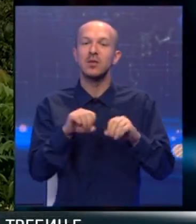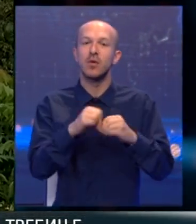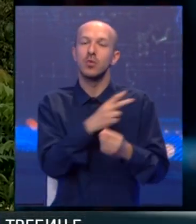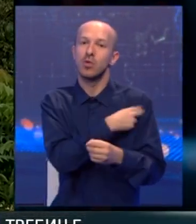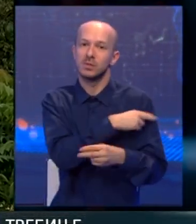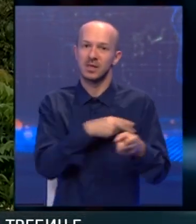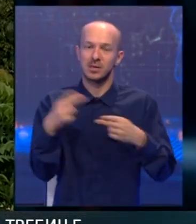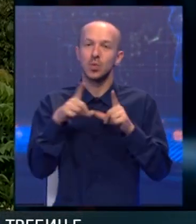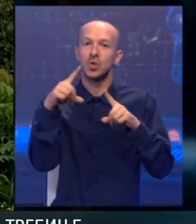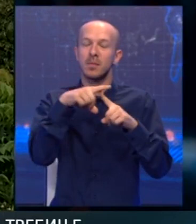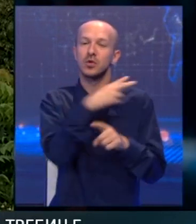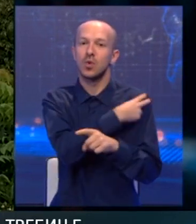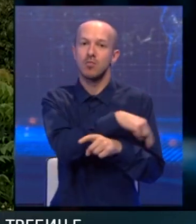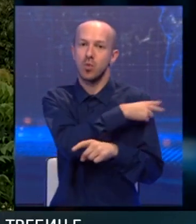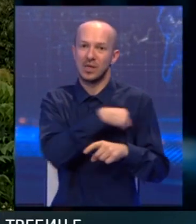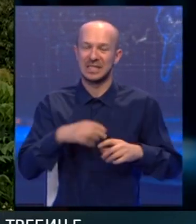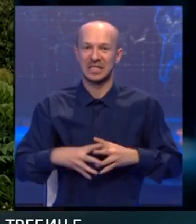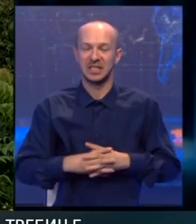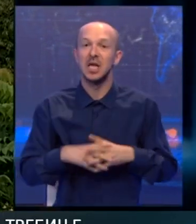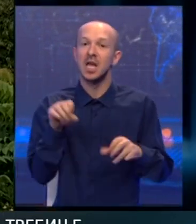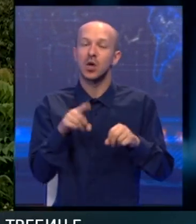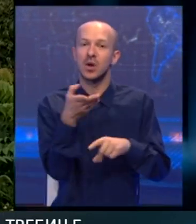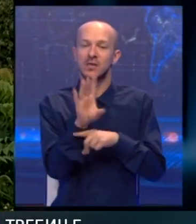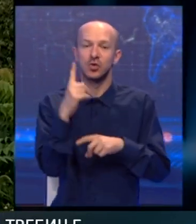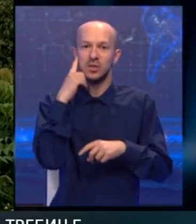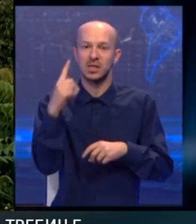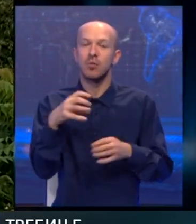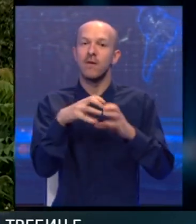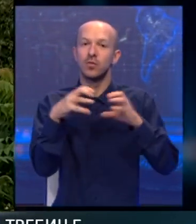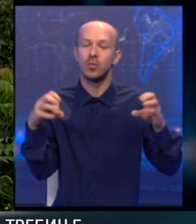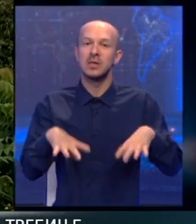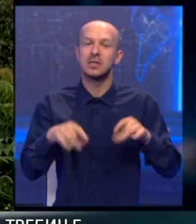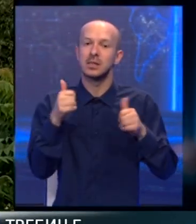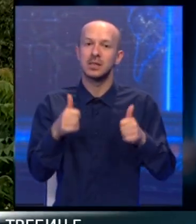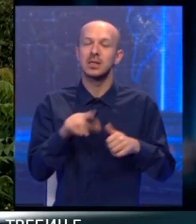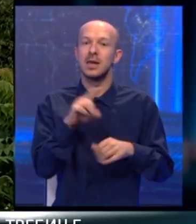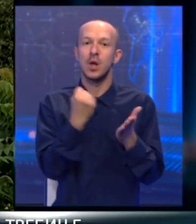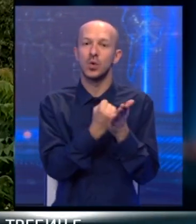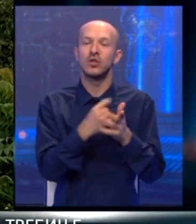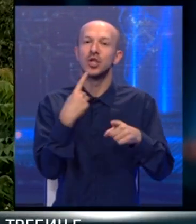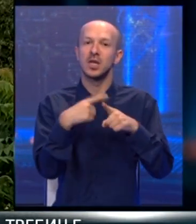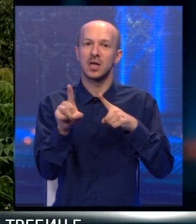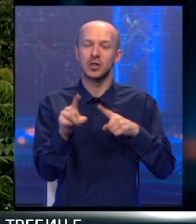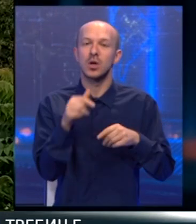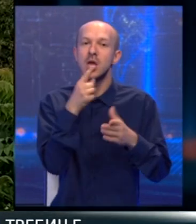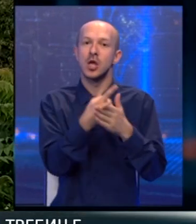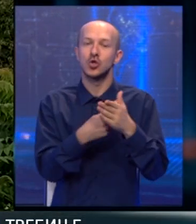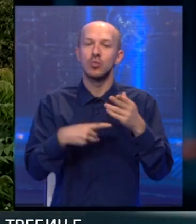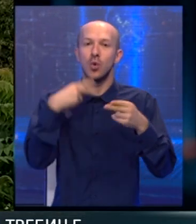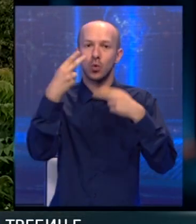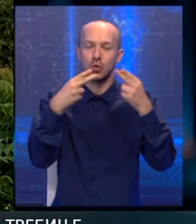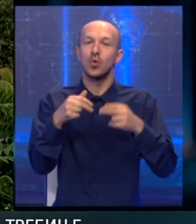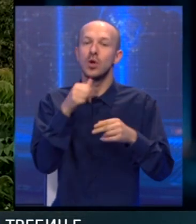hospitalizovani u Trebinskoj bolnici. Kako nezvanično saznajemo, autobus je iz za sada neutvrđenih razloga izgubio